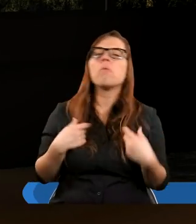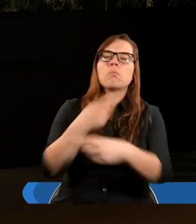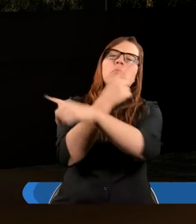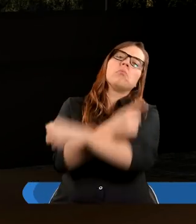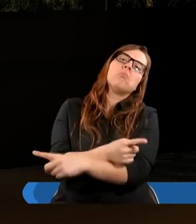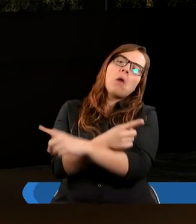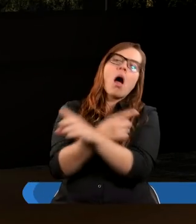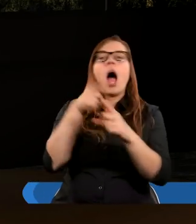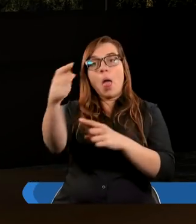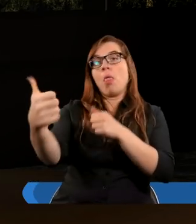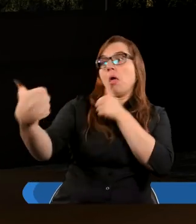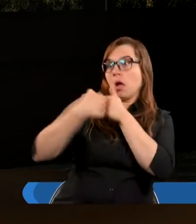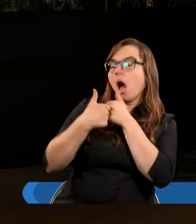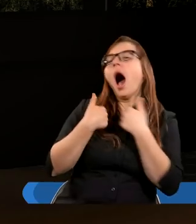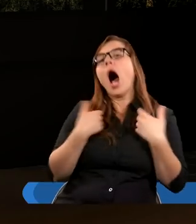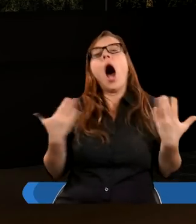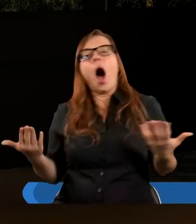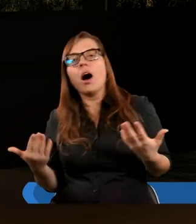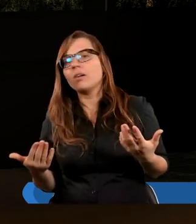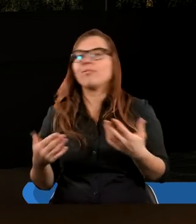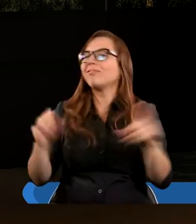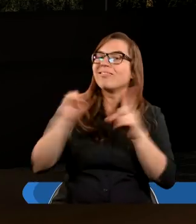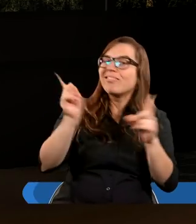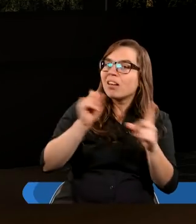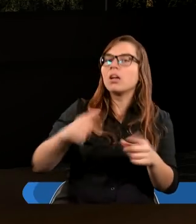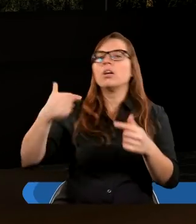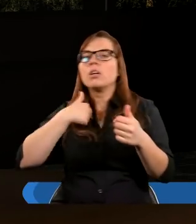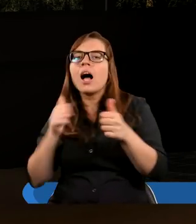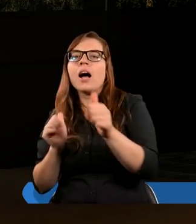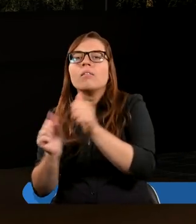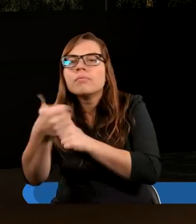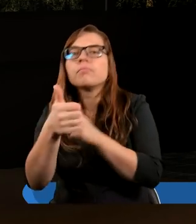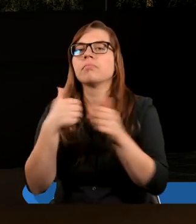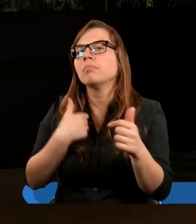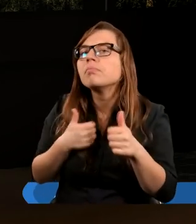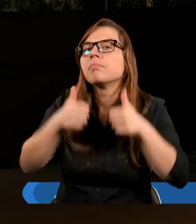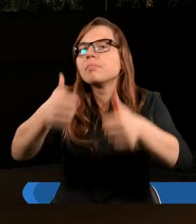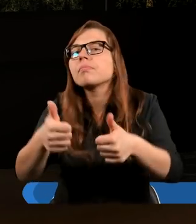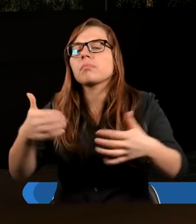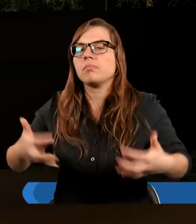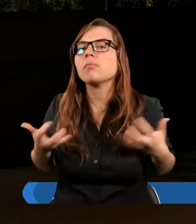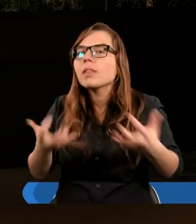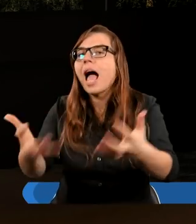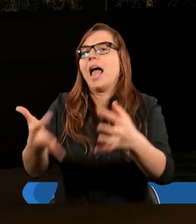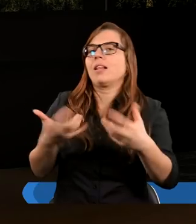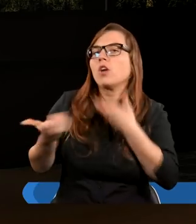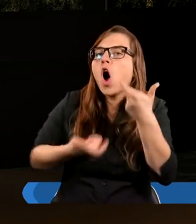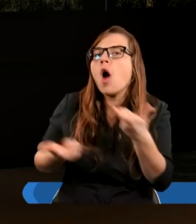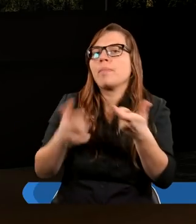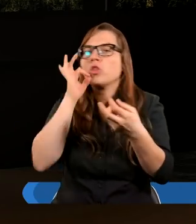do nas podejdzie, czy ktoś coś zrobi, tylko jakby my mamy wyprzedzać tą osobę już w tym, żeby jej coś dobrego uczynić.